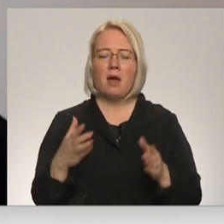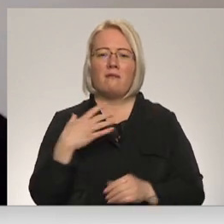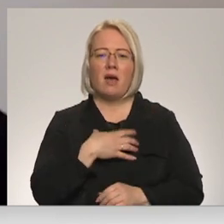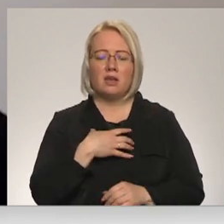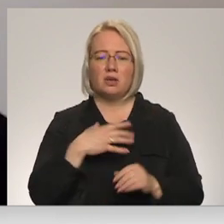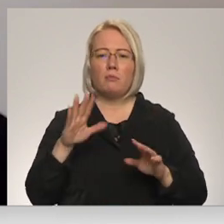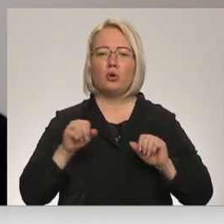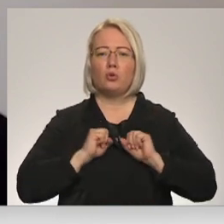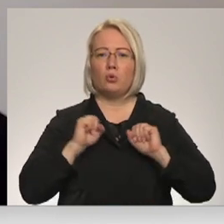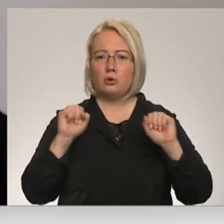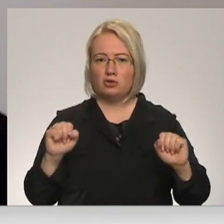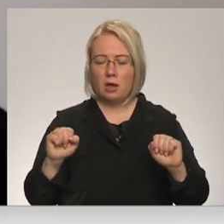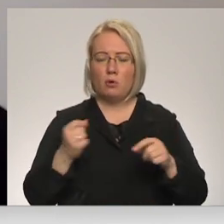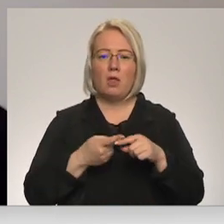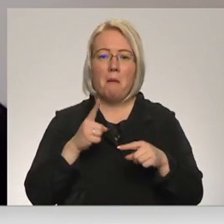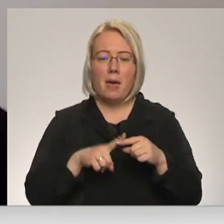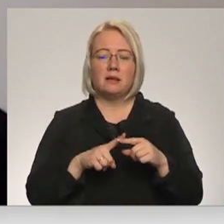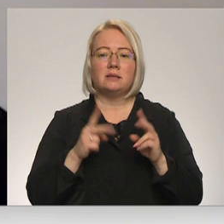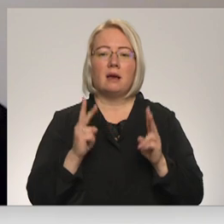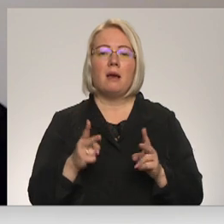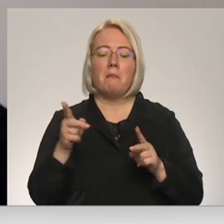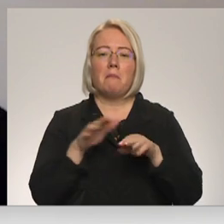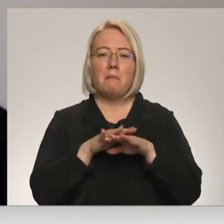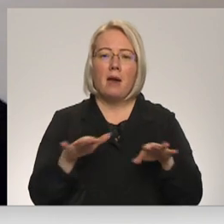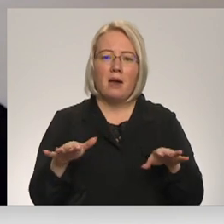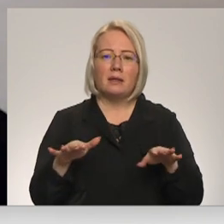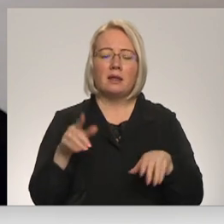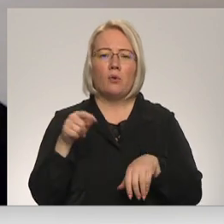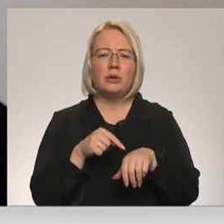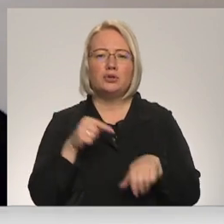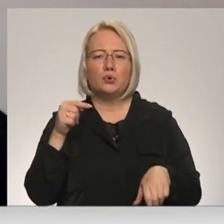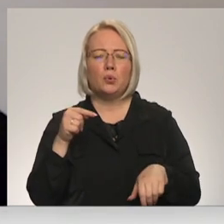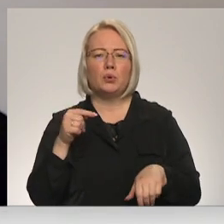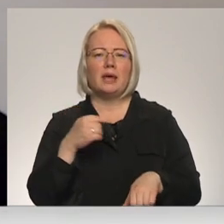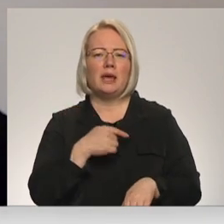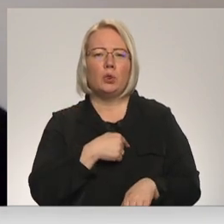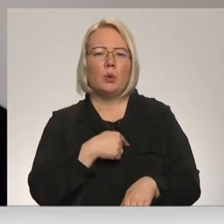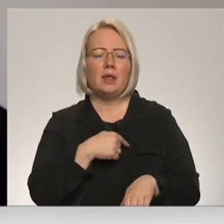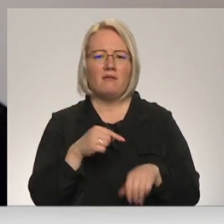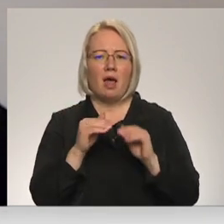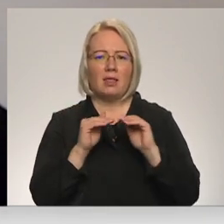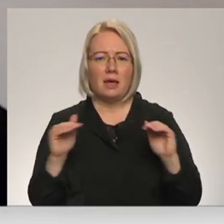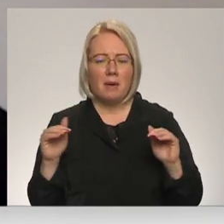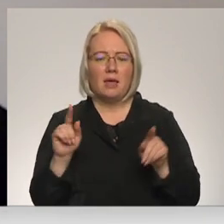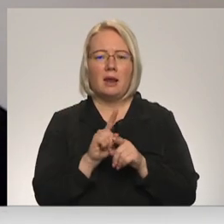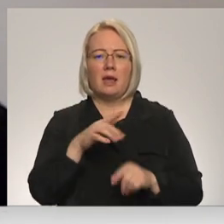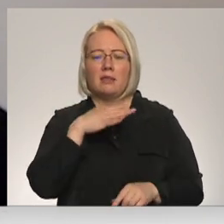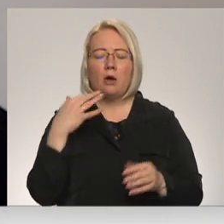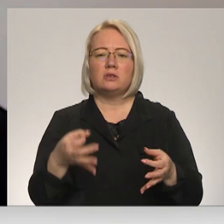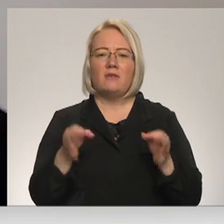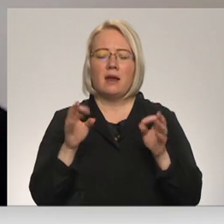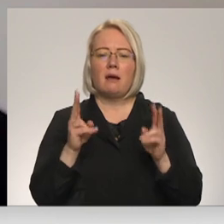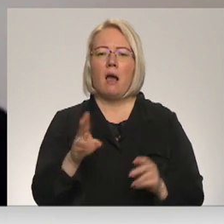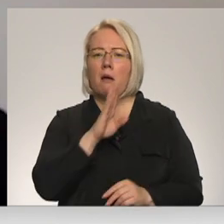drošību. Tāpēc, ka viņiem to izjūta tādā intuitīvā līmenī, tad arī ir daudz svarīgāk, kā